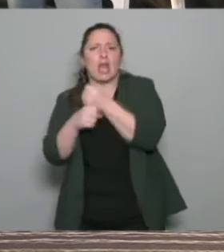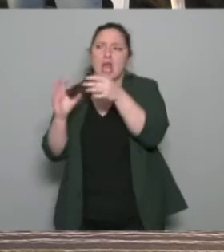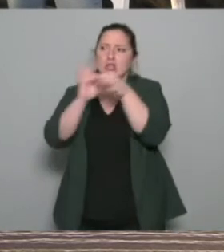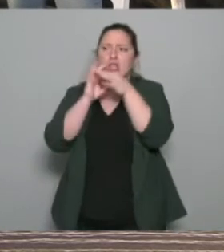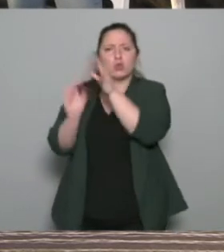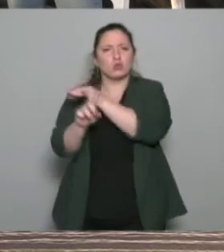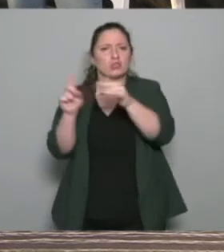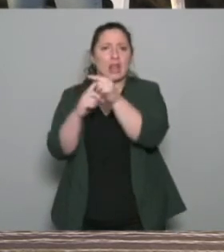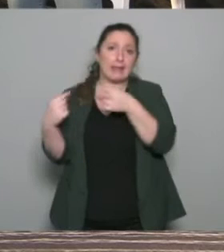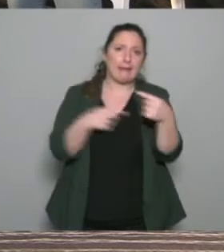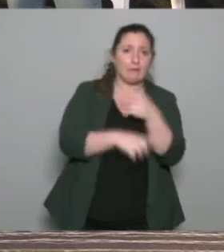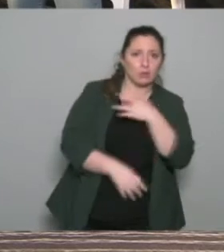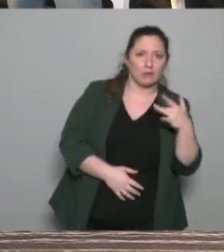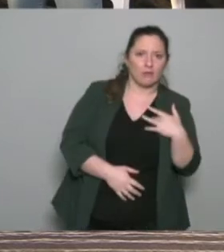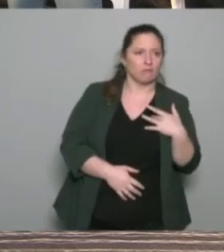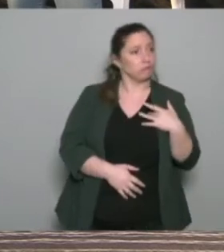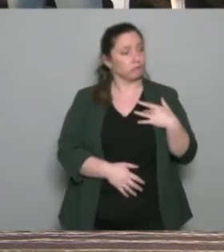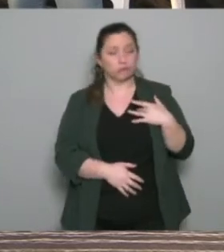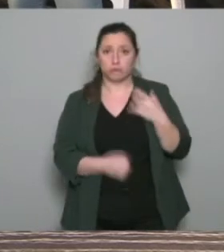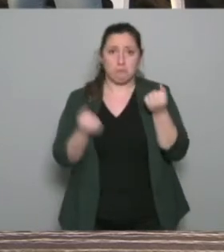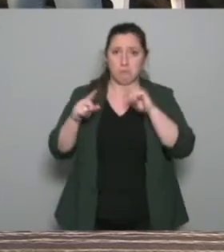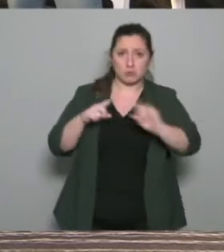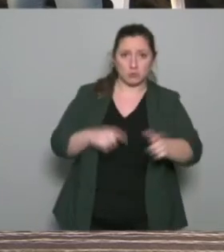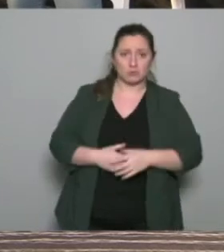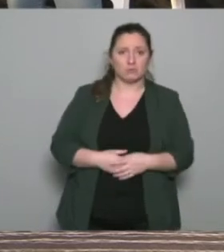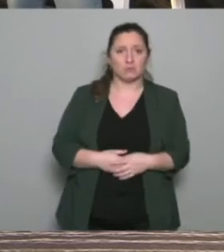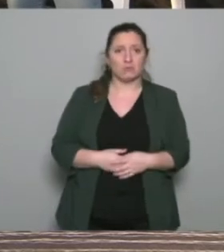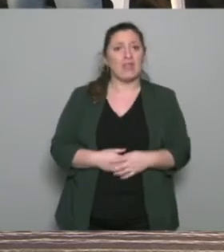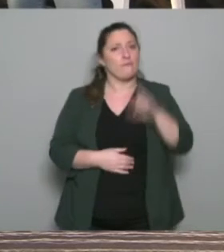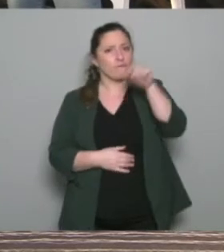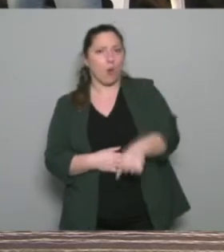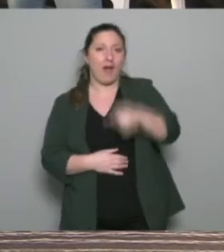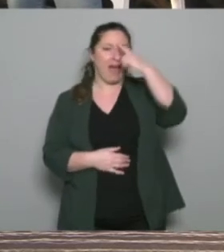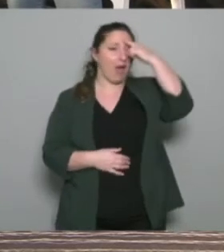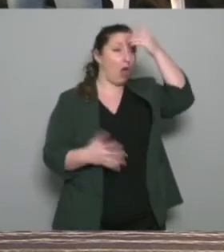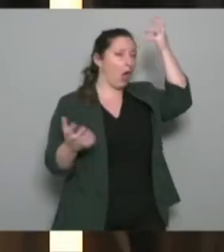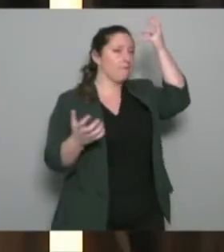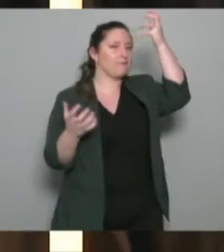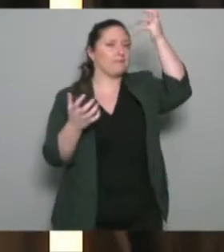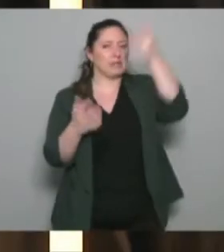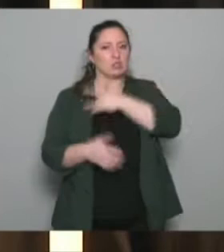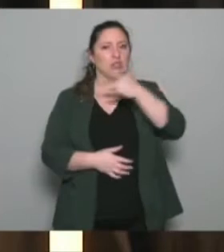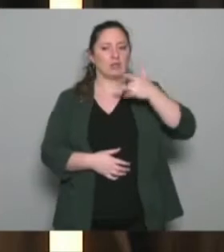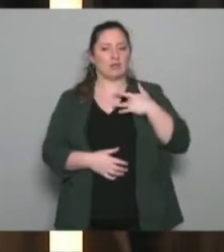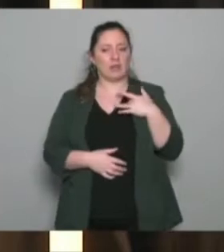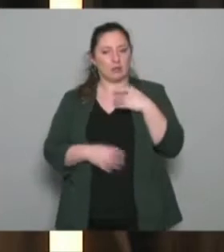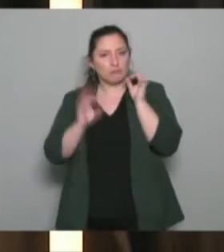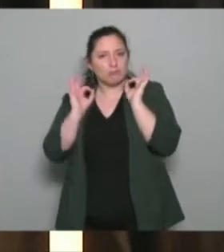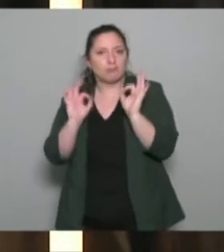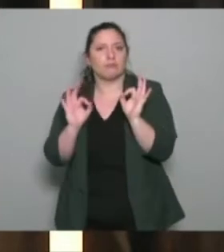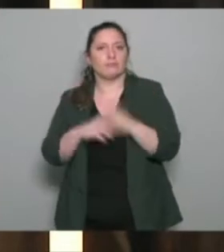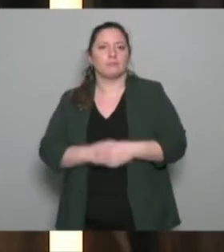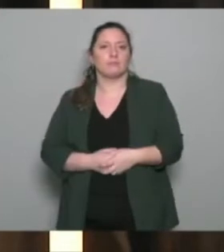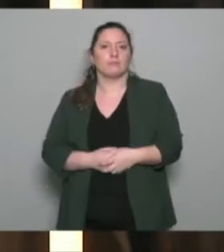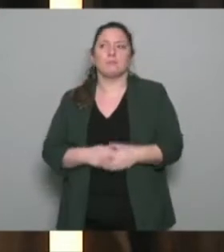donc je suis sur la santé. Non, ce n pas sûr. Si je n'ai pas une intention de santé, ce n pas parce que je fais venir des personnes et elles vont se rencontrer, elles vont se